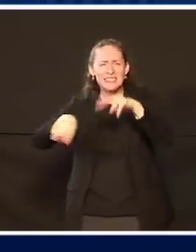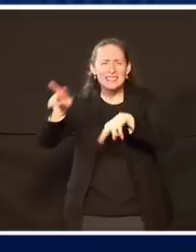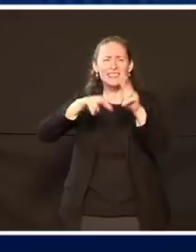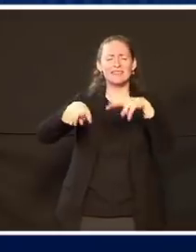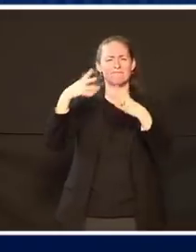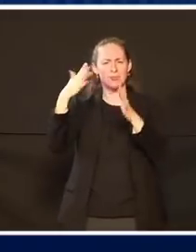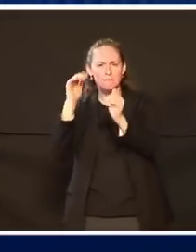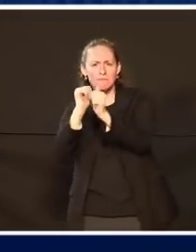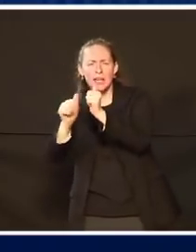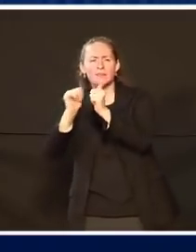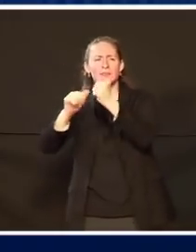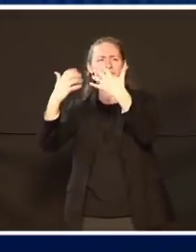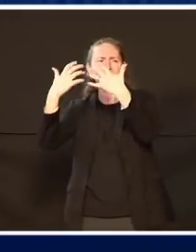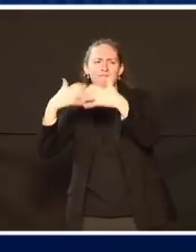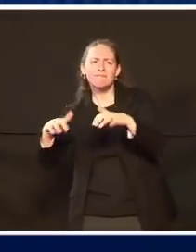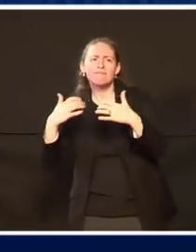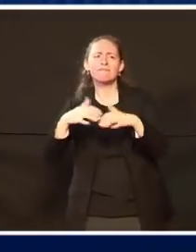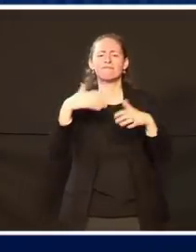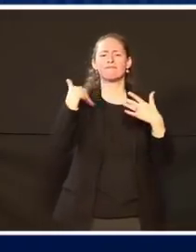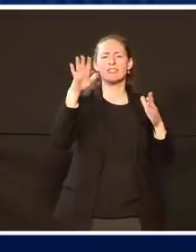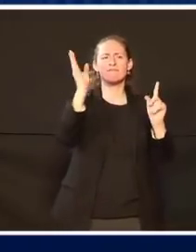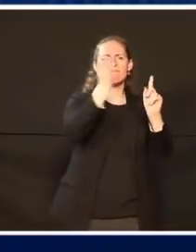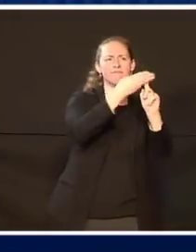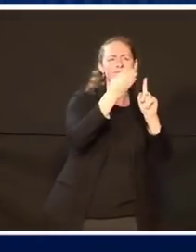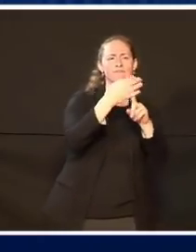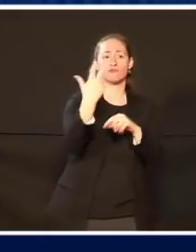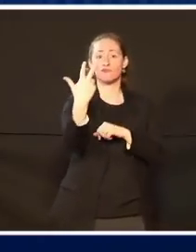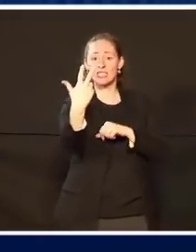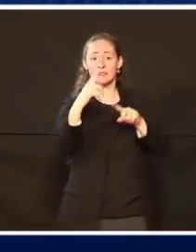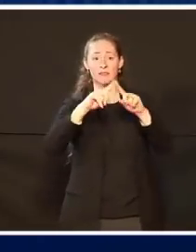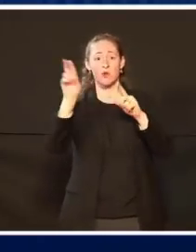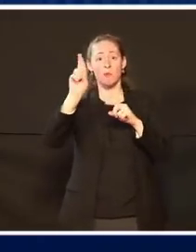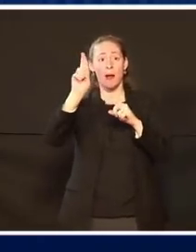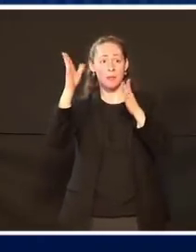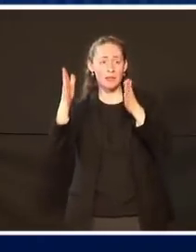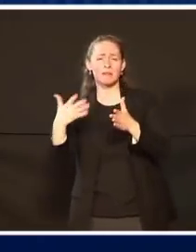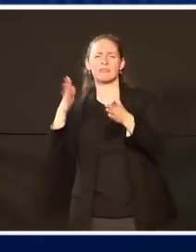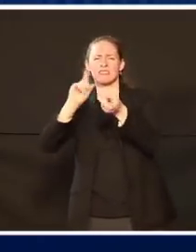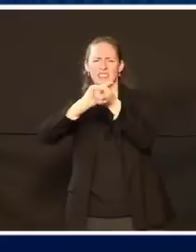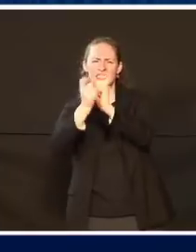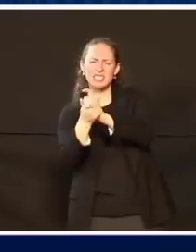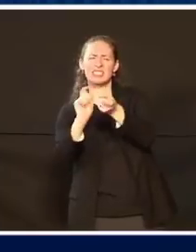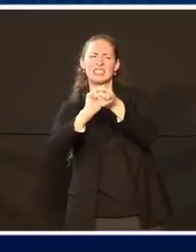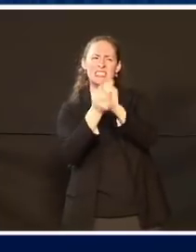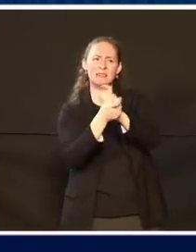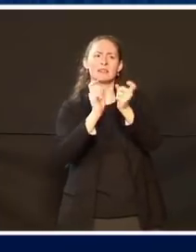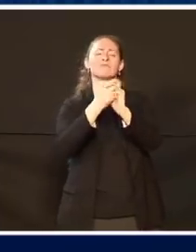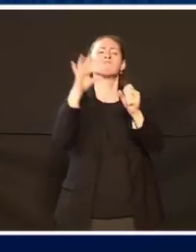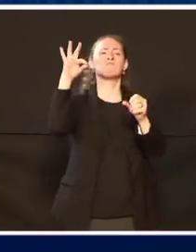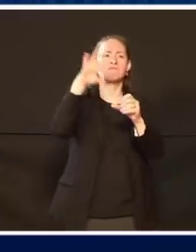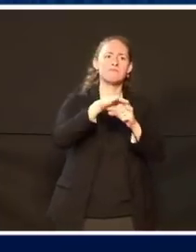Einschließlich drei Republikaner haben wir dazu gebracht, für uns zu stimmen.